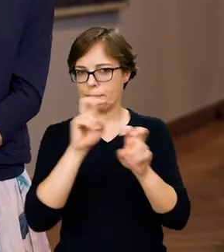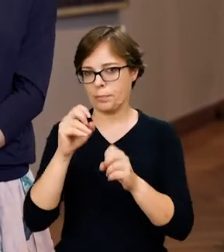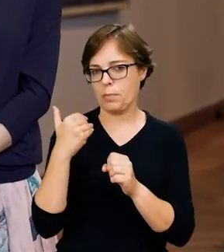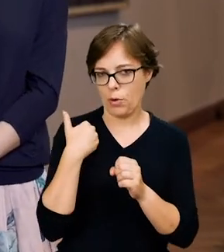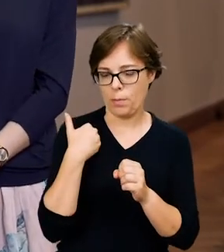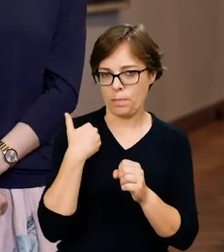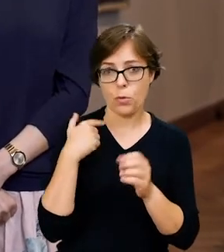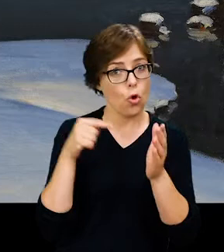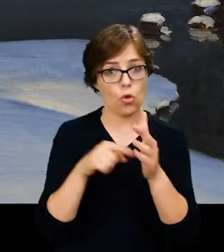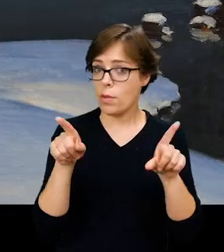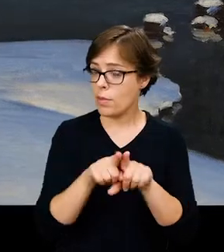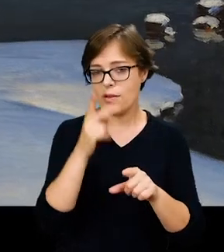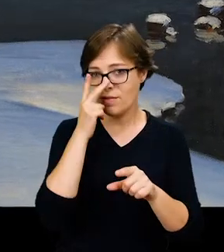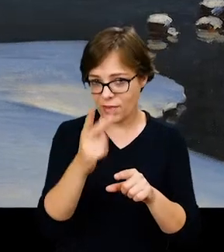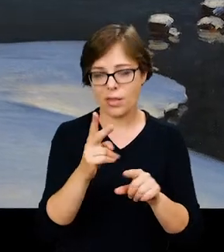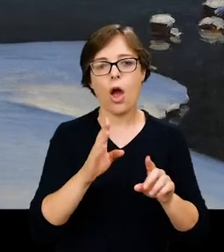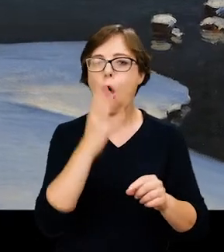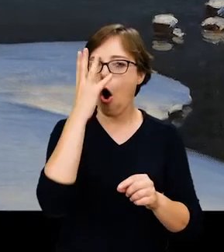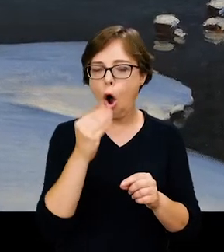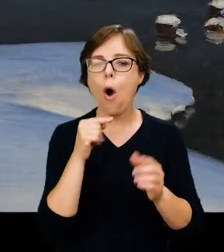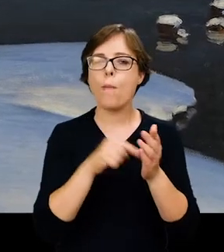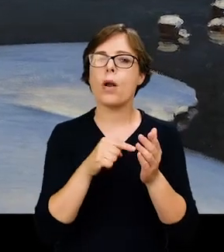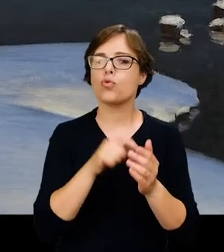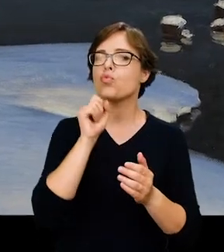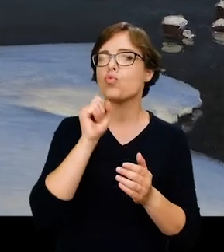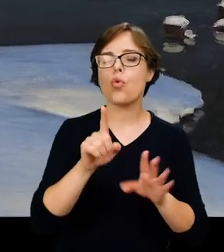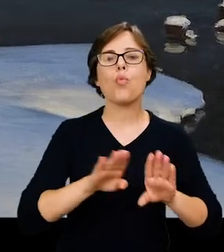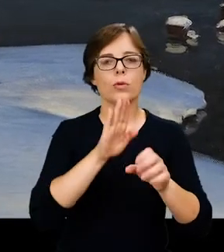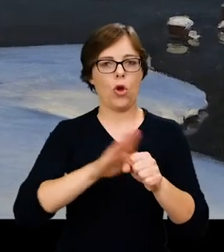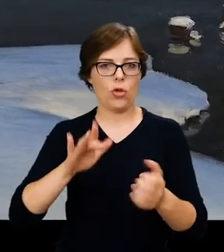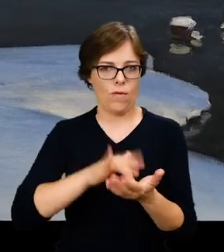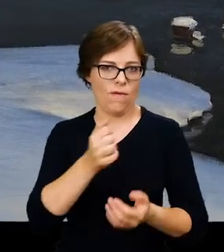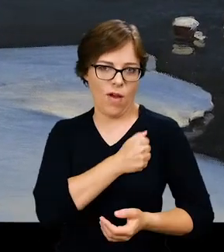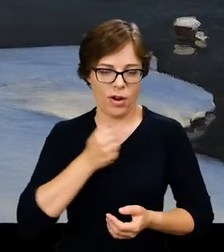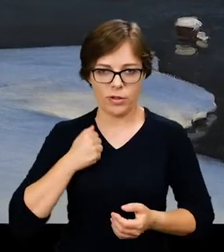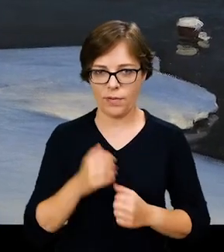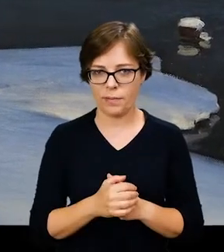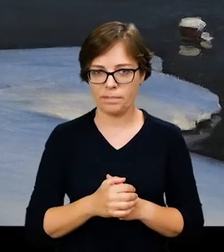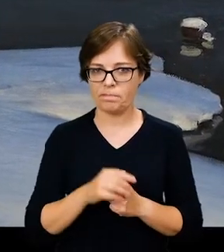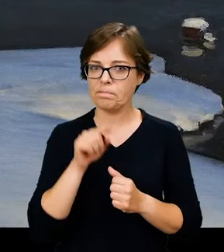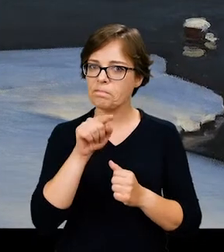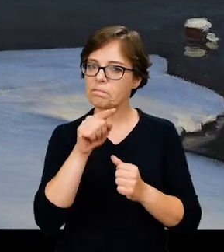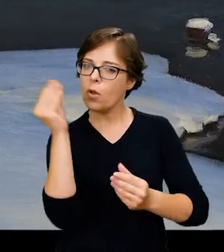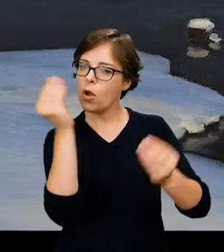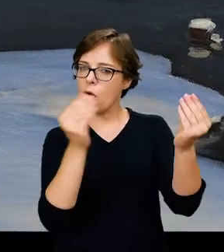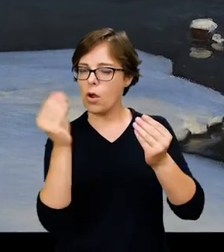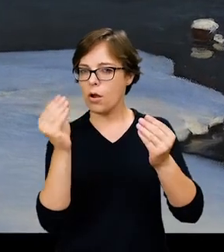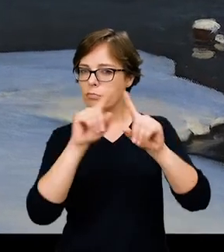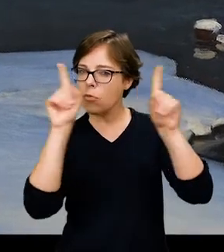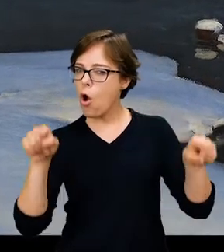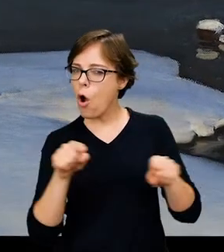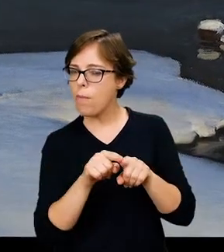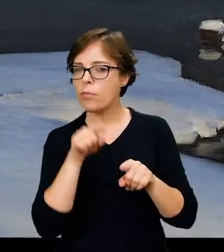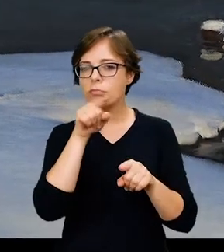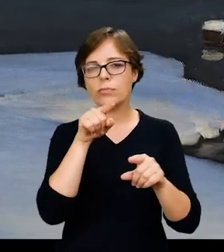czytelne także w obrazie z Muzeum Narodowego w Warszawie. To kompozycje, które charakteryzują